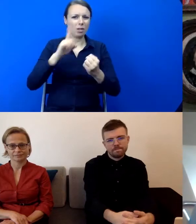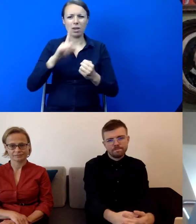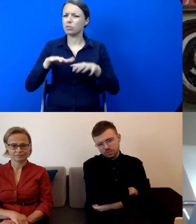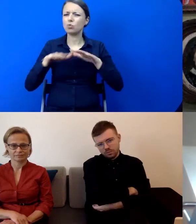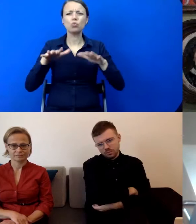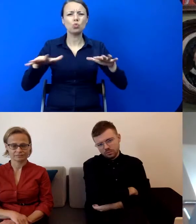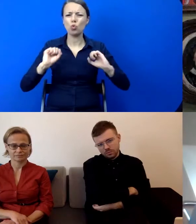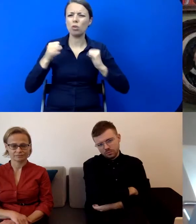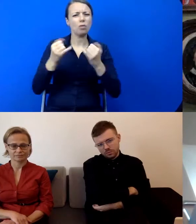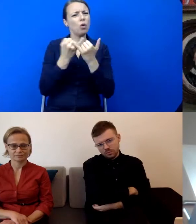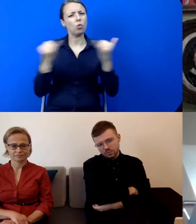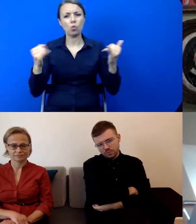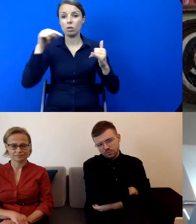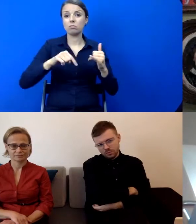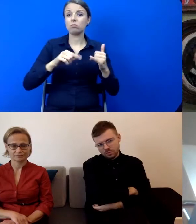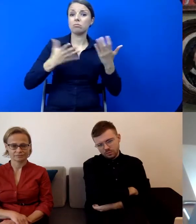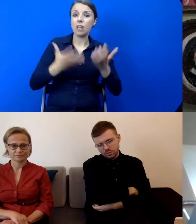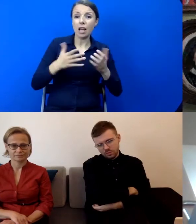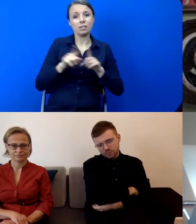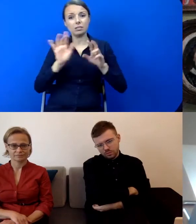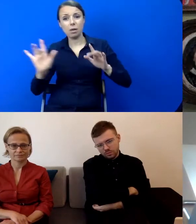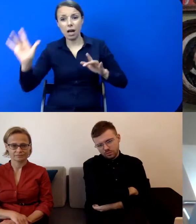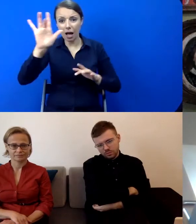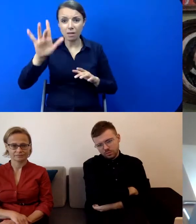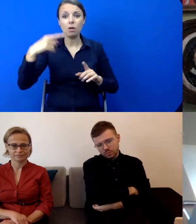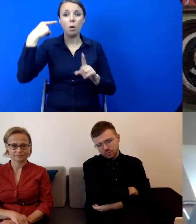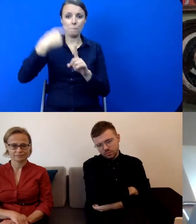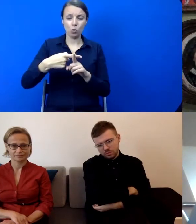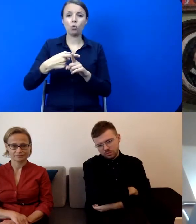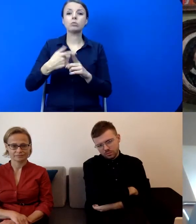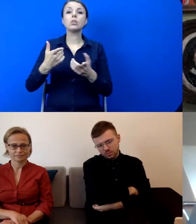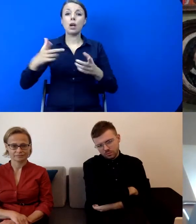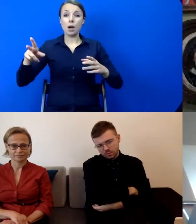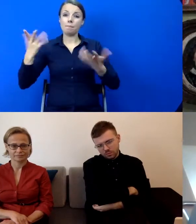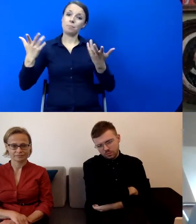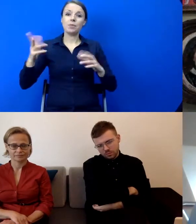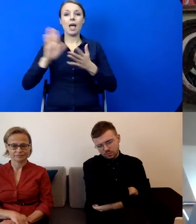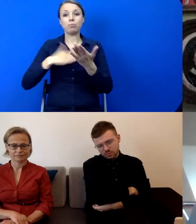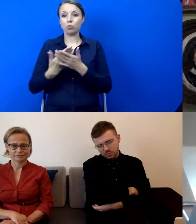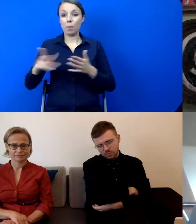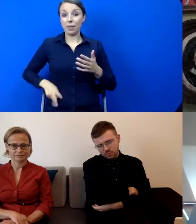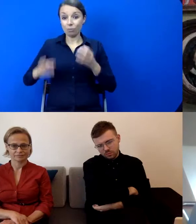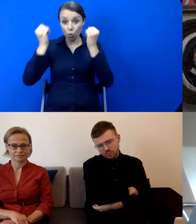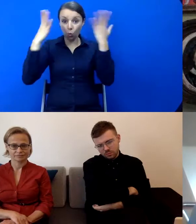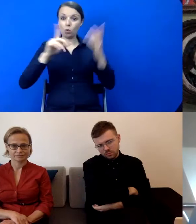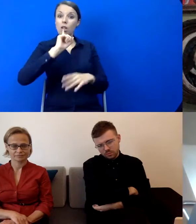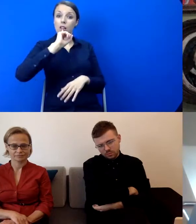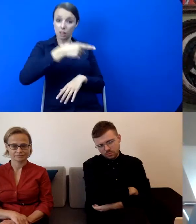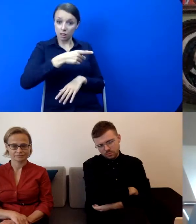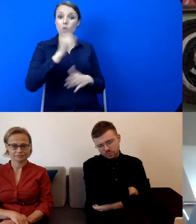Częściowo też to były zakupy na, na zlecenie Ministerstwa Kultury, które potem miały być